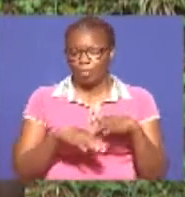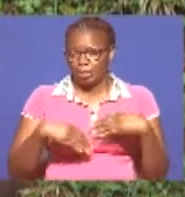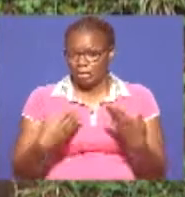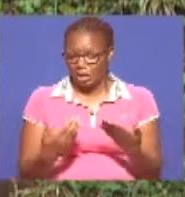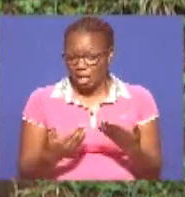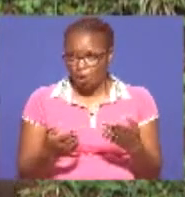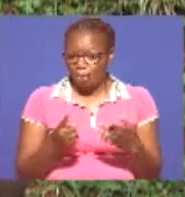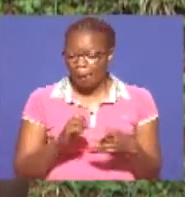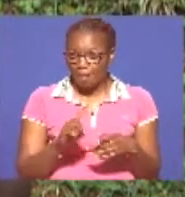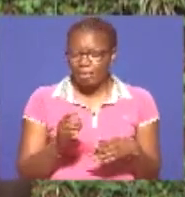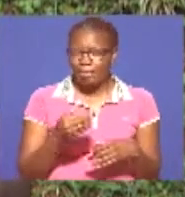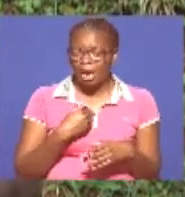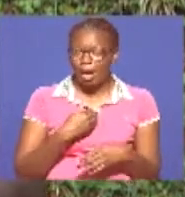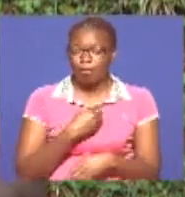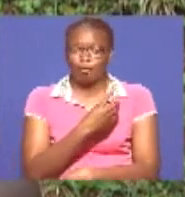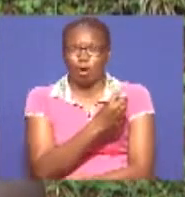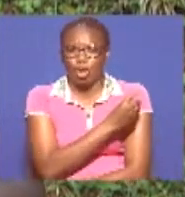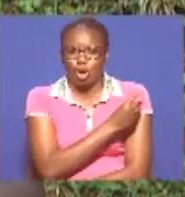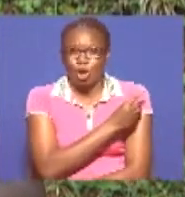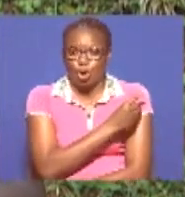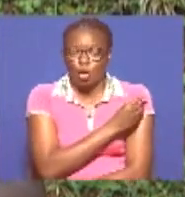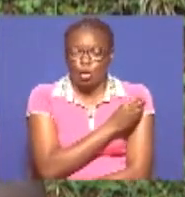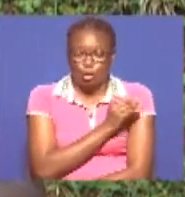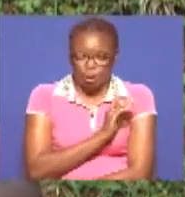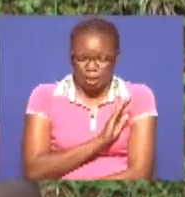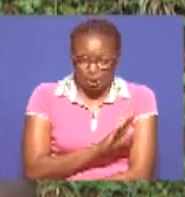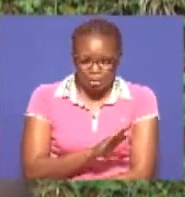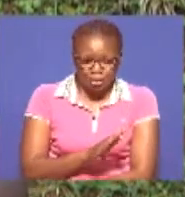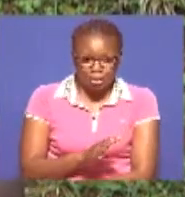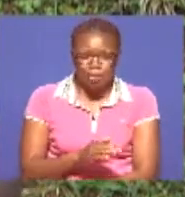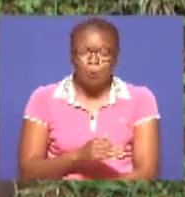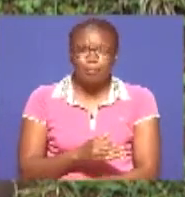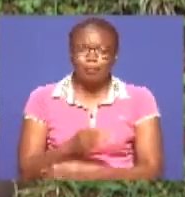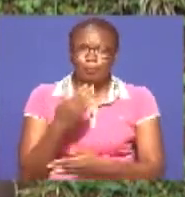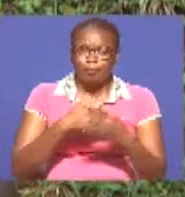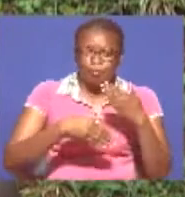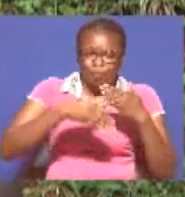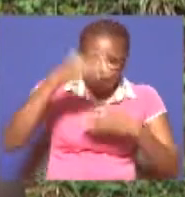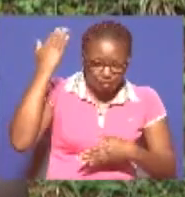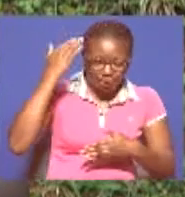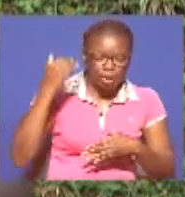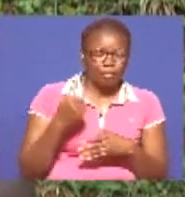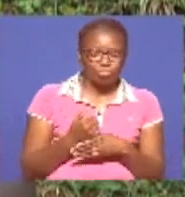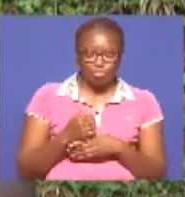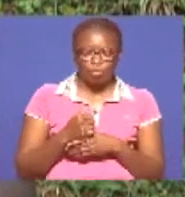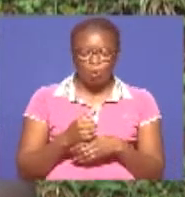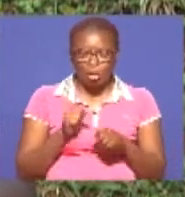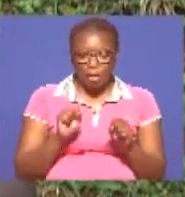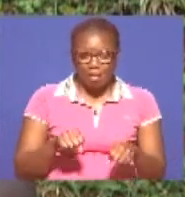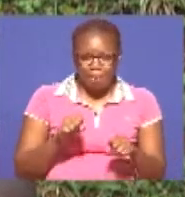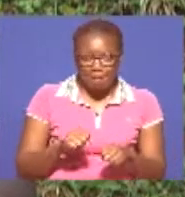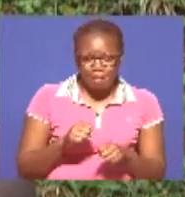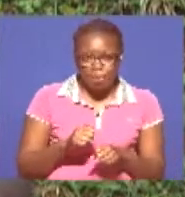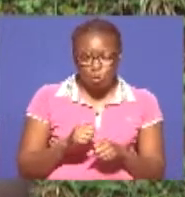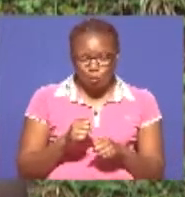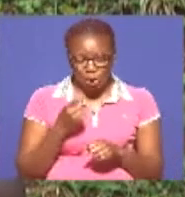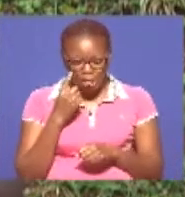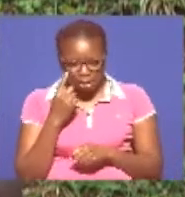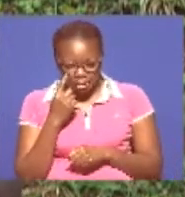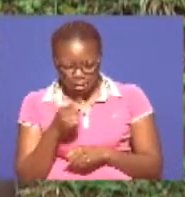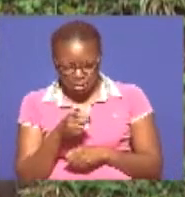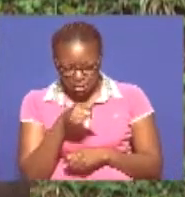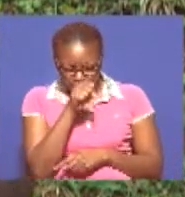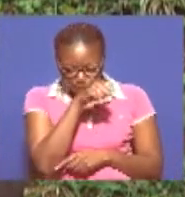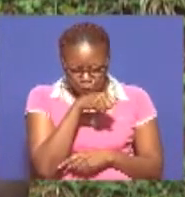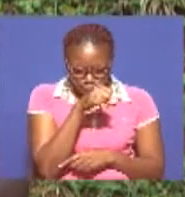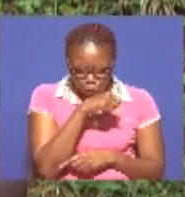daktari, specially mwenye mesomea kazi ya kutibu wa nyama Kwa hivyo, kwa wakati ule tu kiona ngurue ya meonyesha ishala